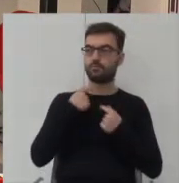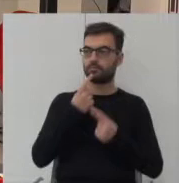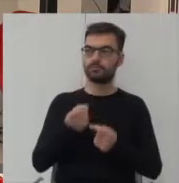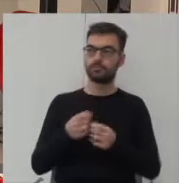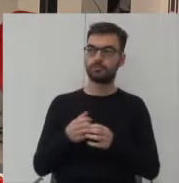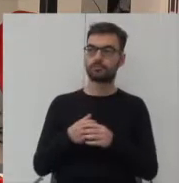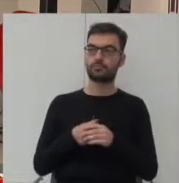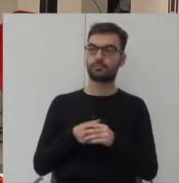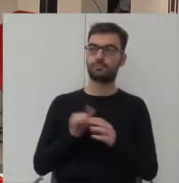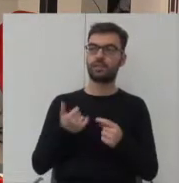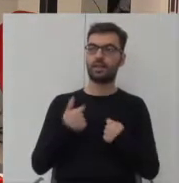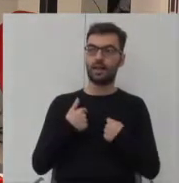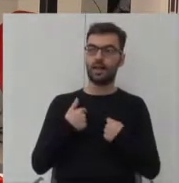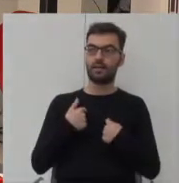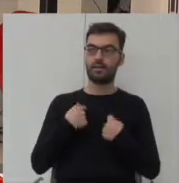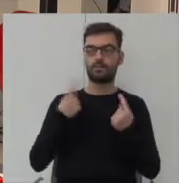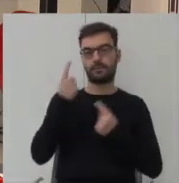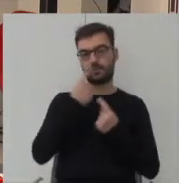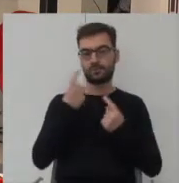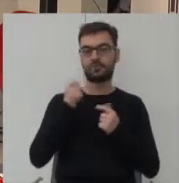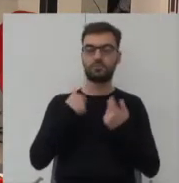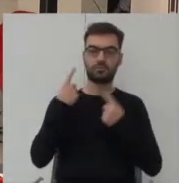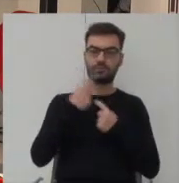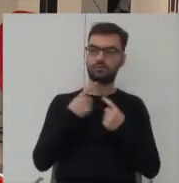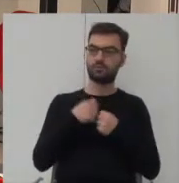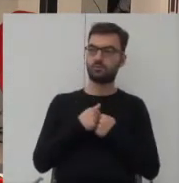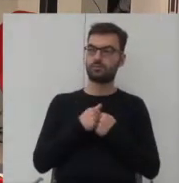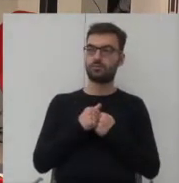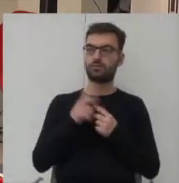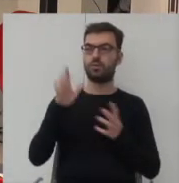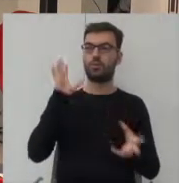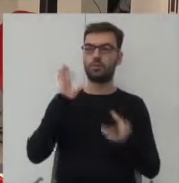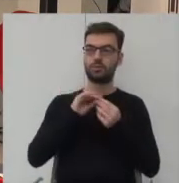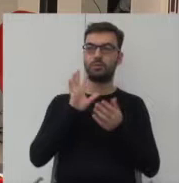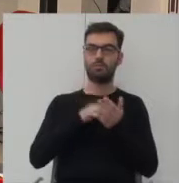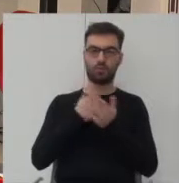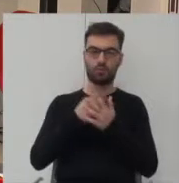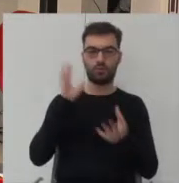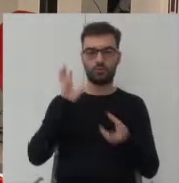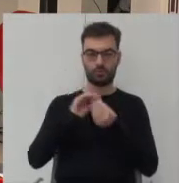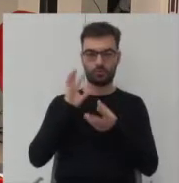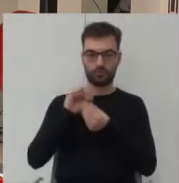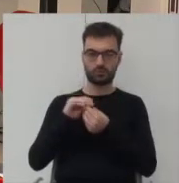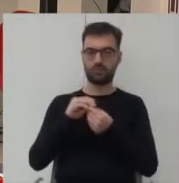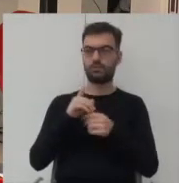jak ja widzę sumę przykładów które tu zostały pokazane czyli takich